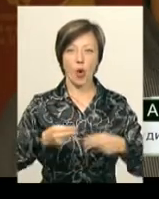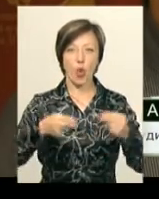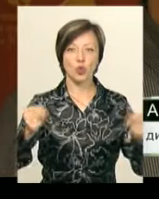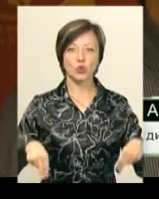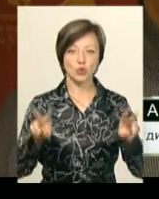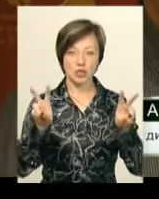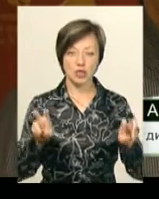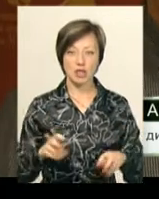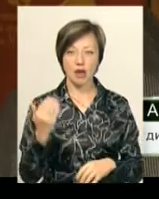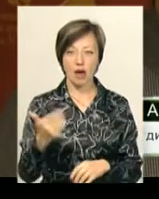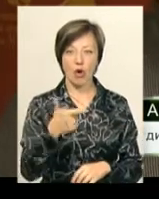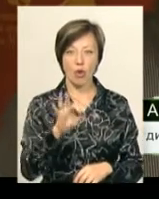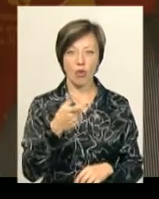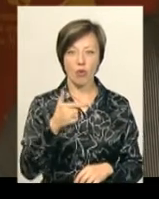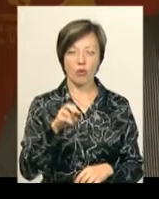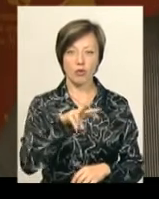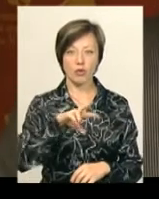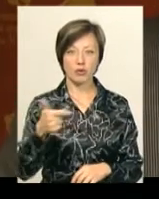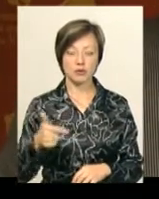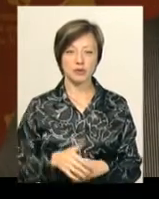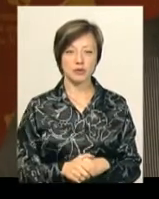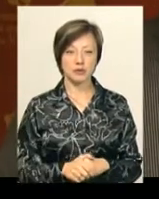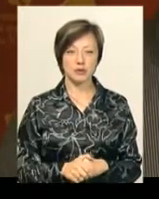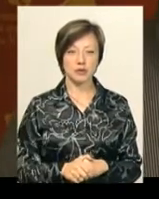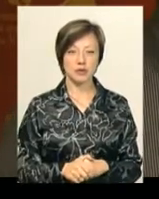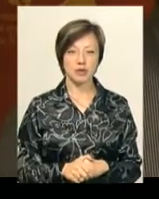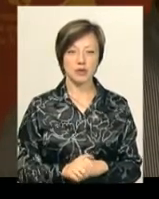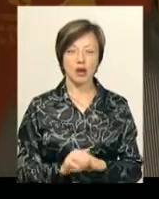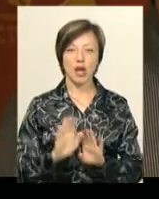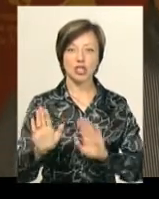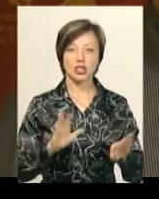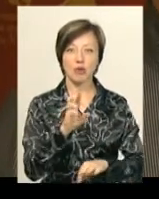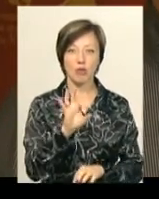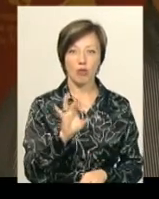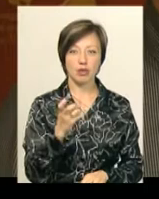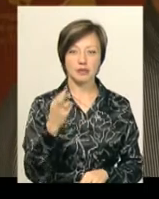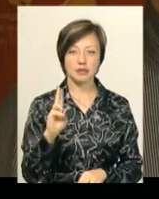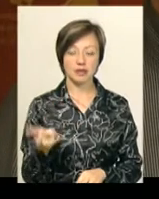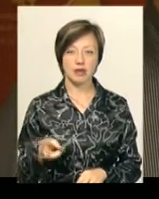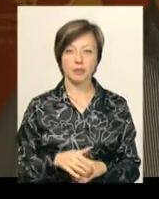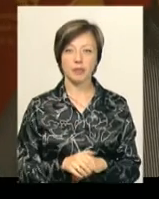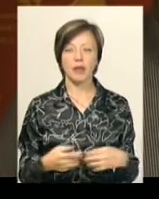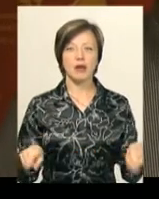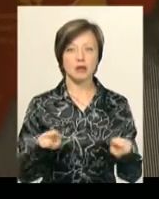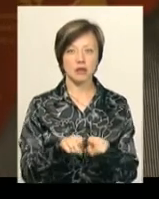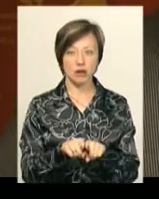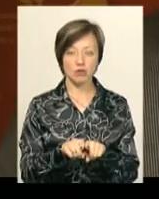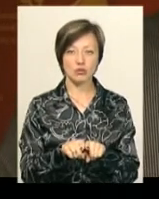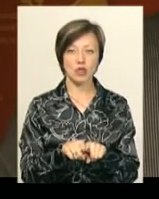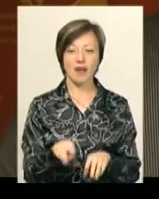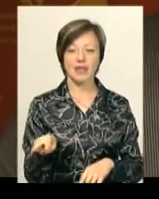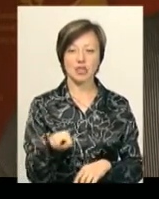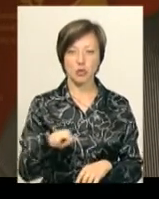Гоглем» за постановкою пана Володимира Борсяка. Також в